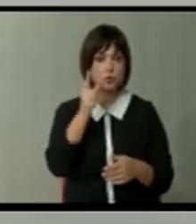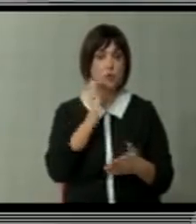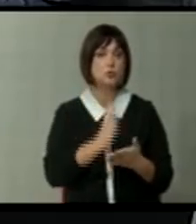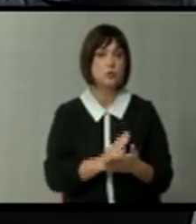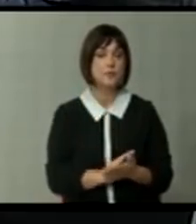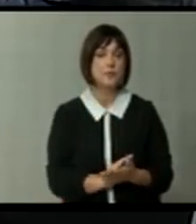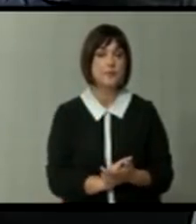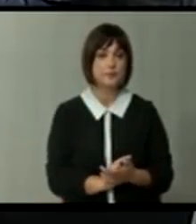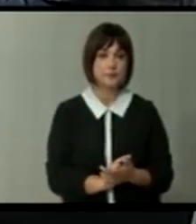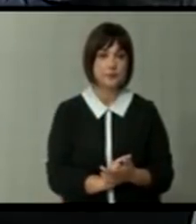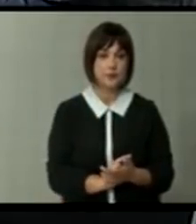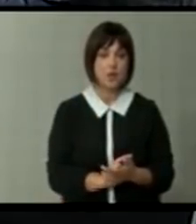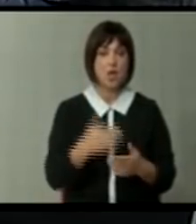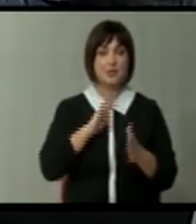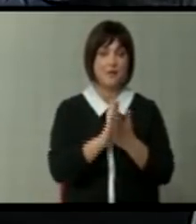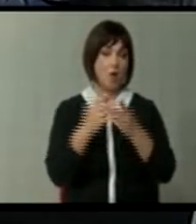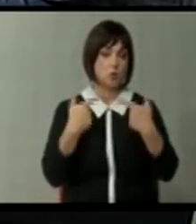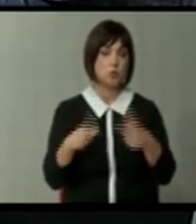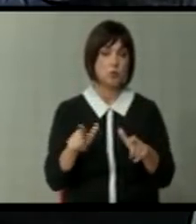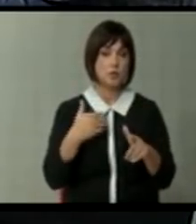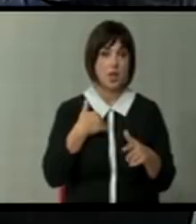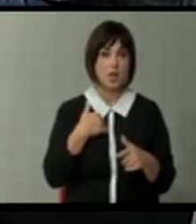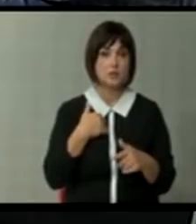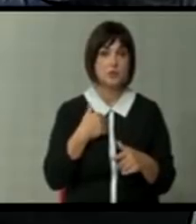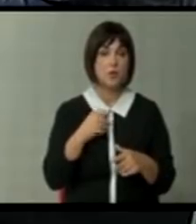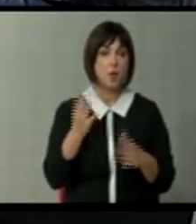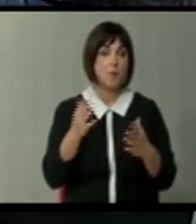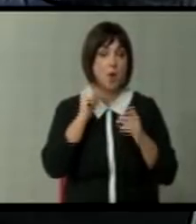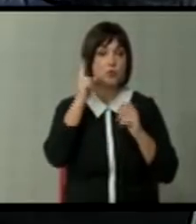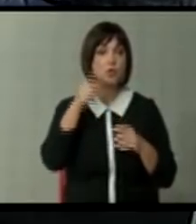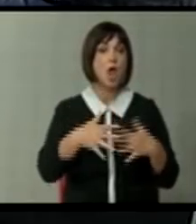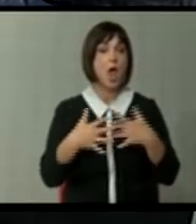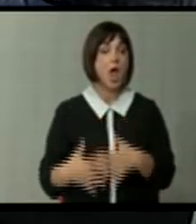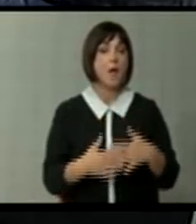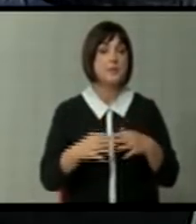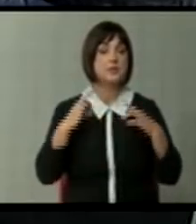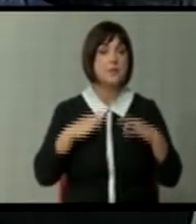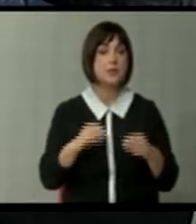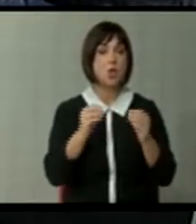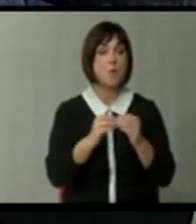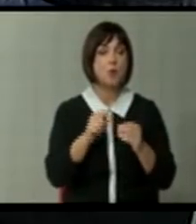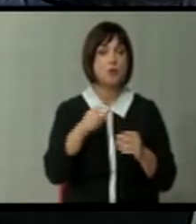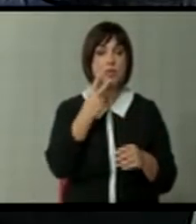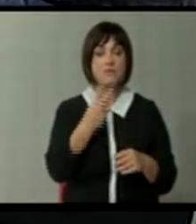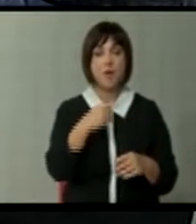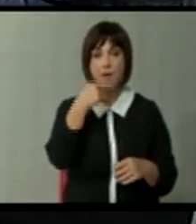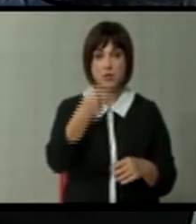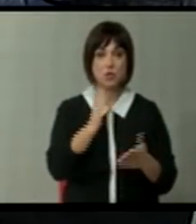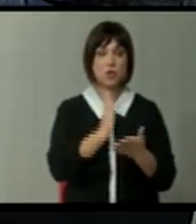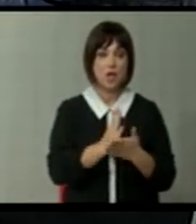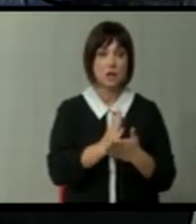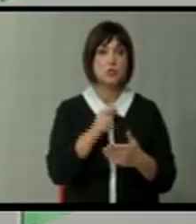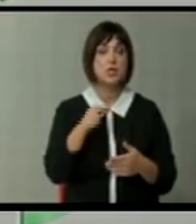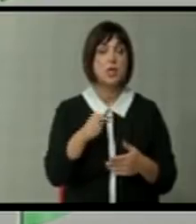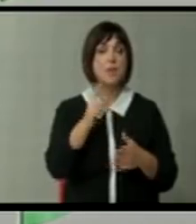Не, не, не, дозволете. Сега ќе ми дозволите. Би било чудо, затоа што американско председател Буш во Букуреш два пати кажа дека ќе бидеме